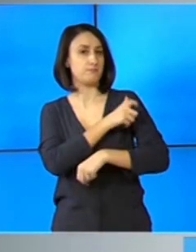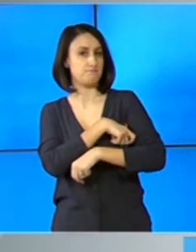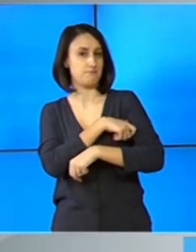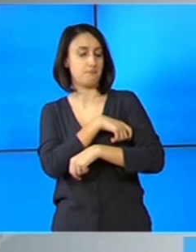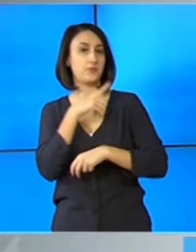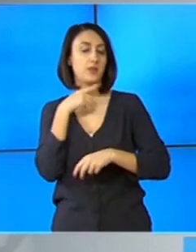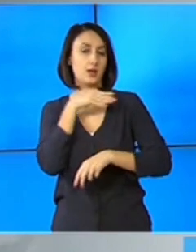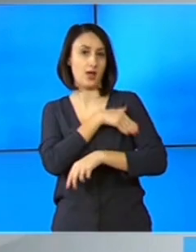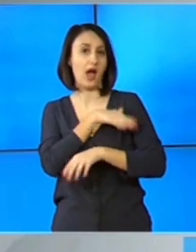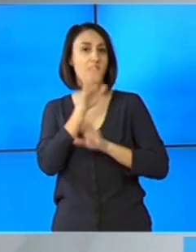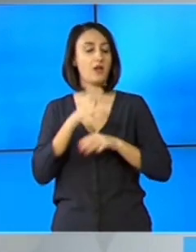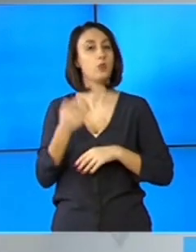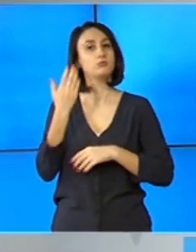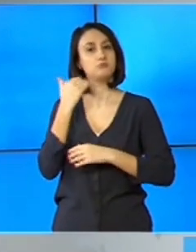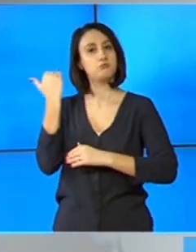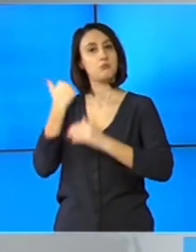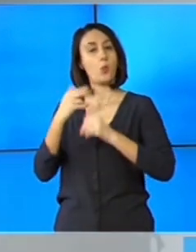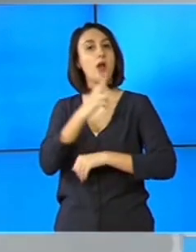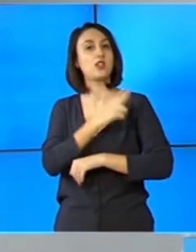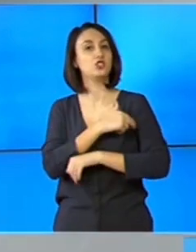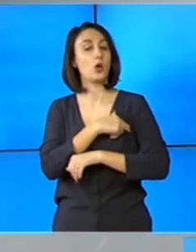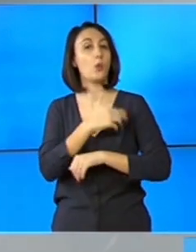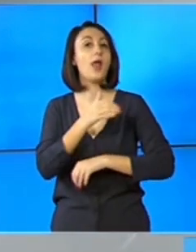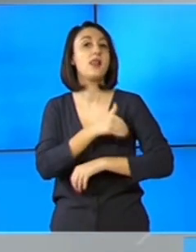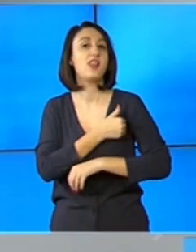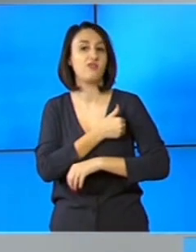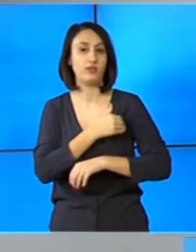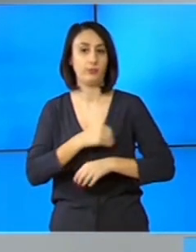care le purtau pe vremuri în liceu elevii.